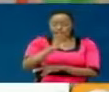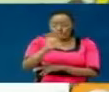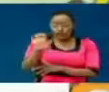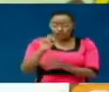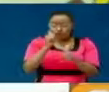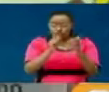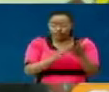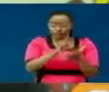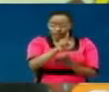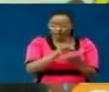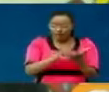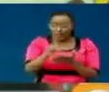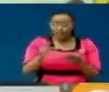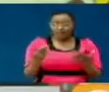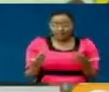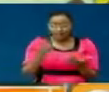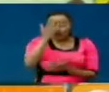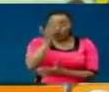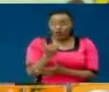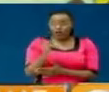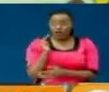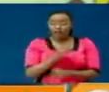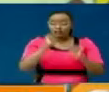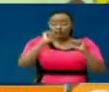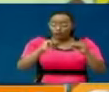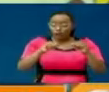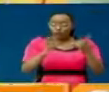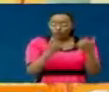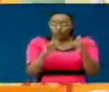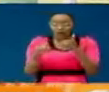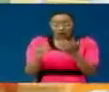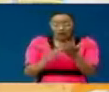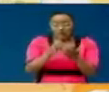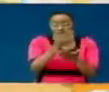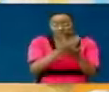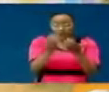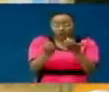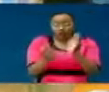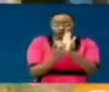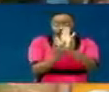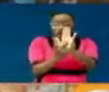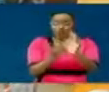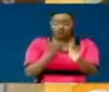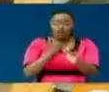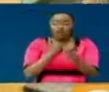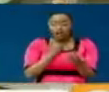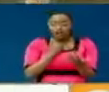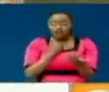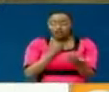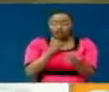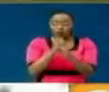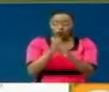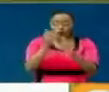ambayo huwa wanalipa diyo tuweze kukimu mahitaji flani. Tuseme kwa mfano huwa tuko na wafanyikazi